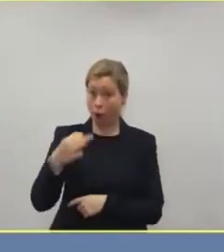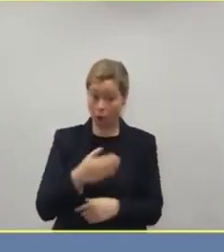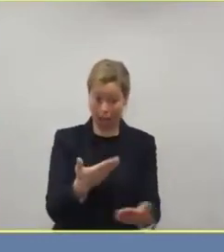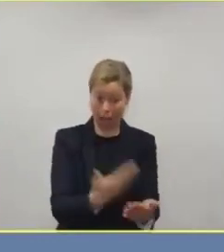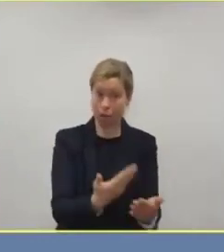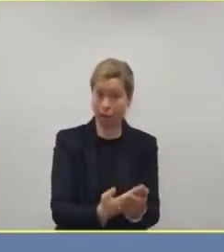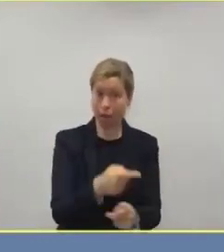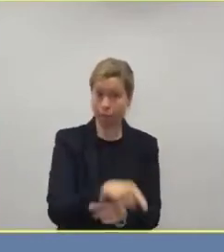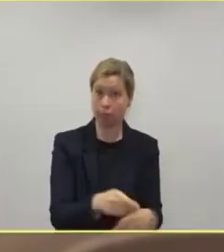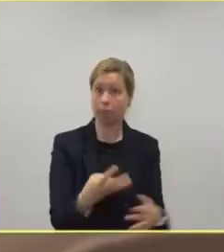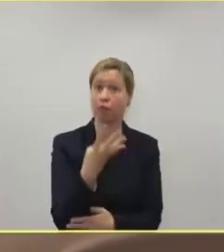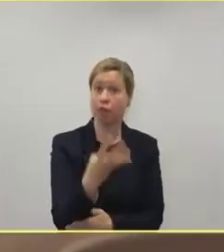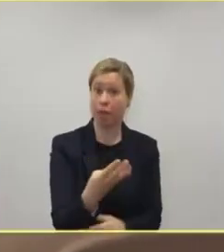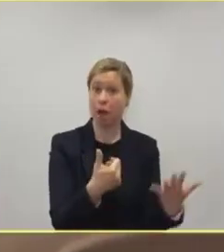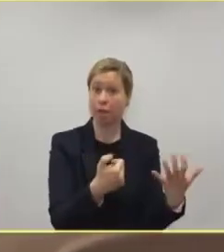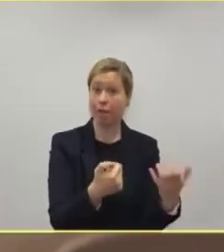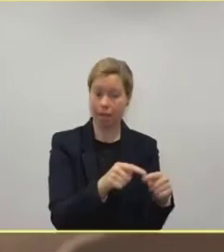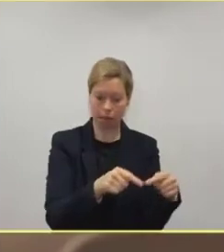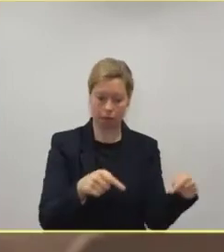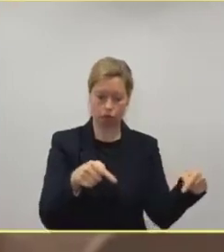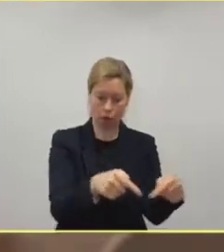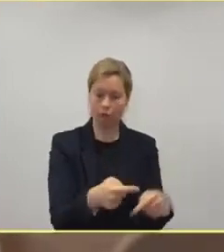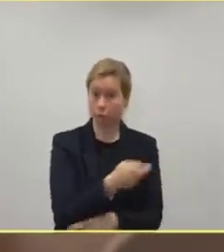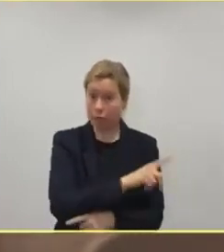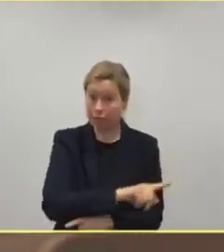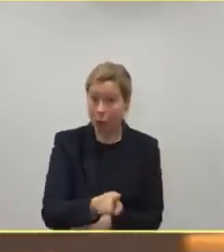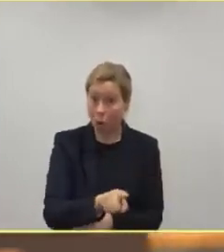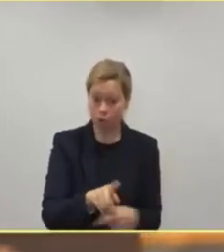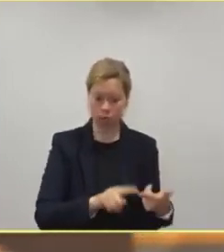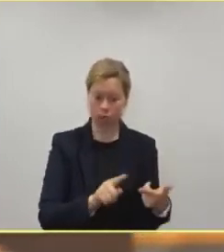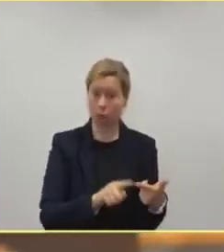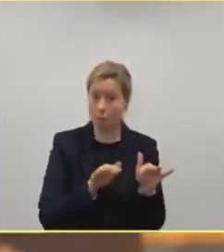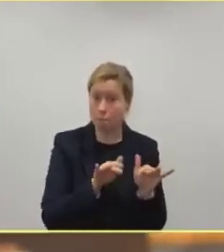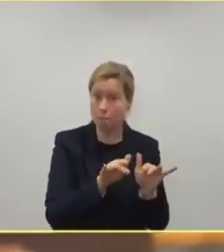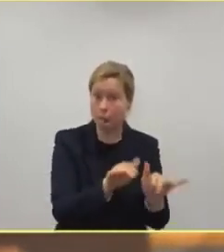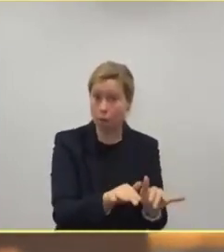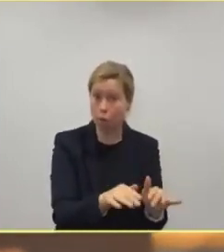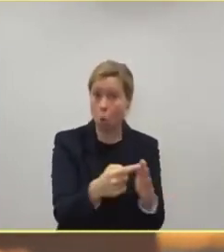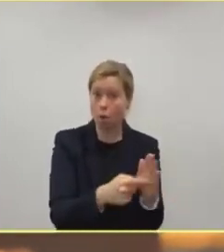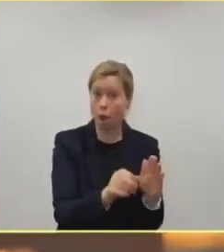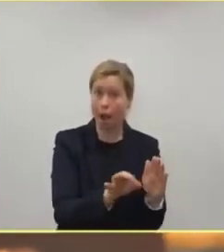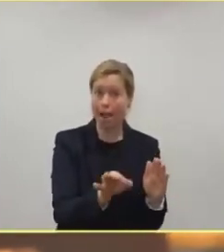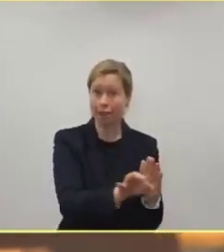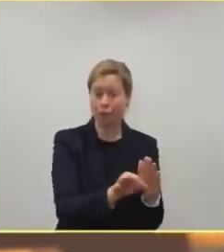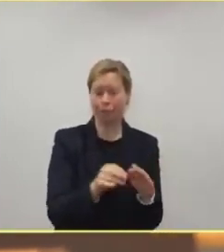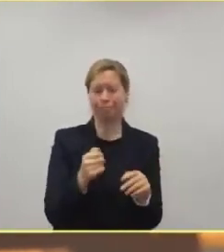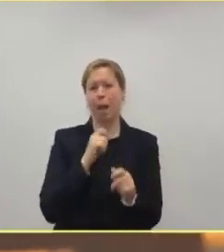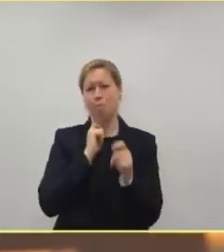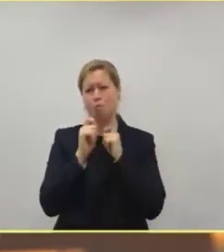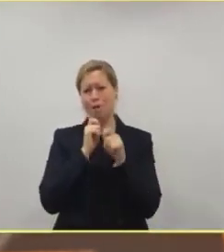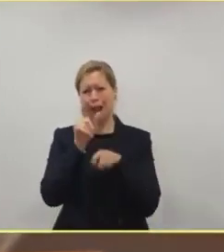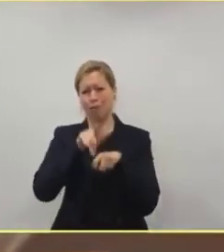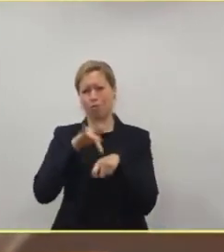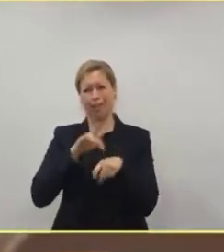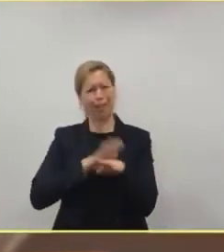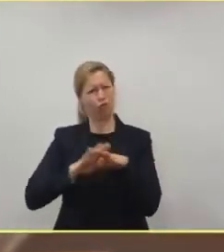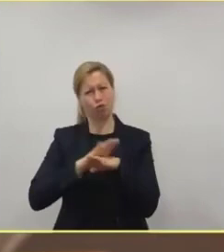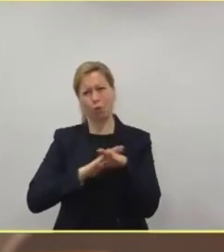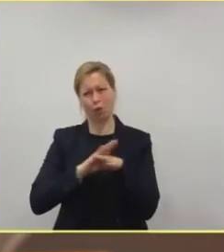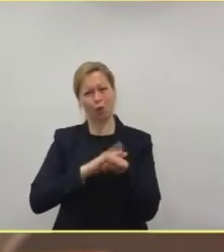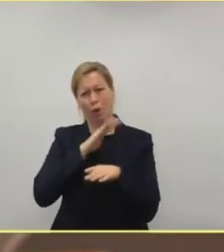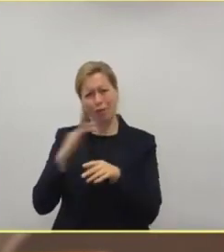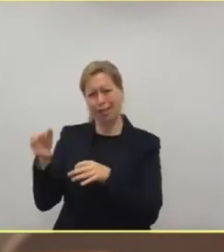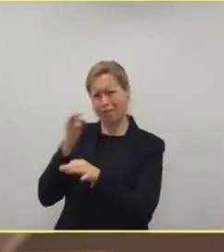Zehntausend raus, kommt da eine Million raus? Also nur mal kurz, ich habe hier noch einige andere Fragen zu anderen Themen, bevor wir jetzt